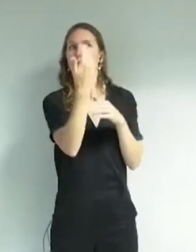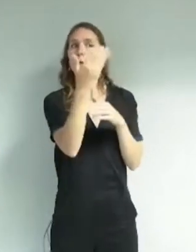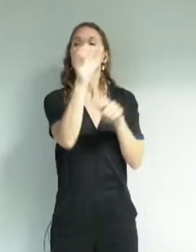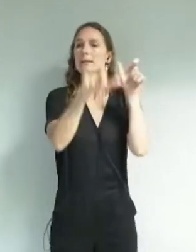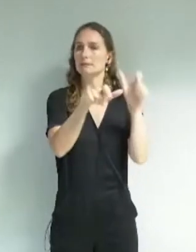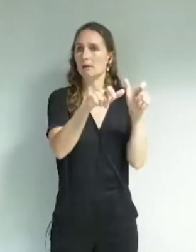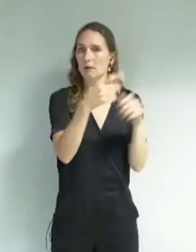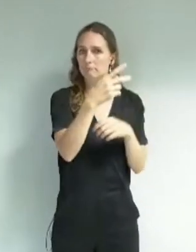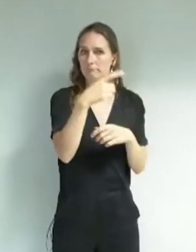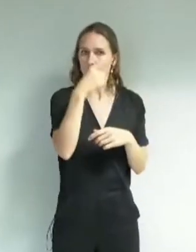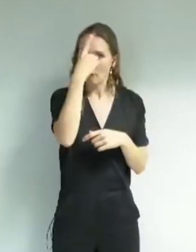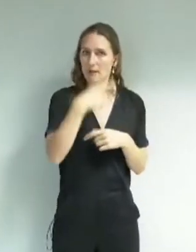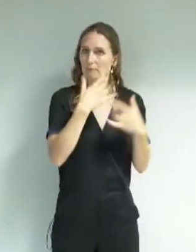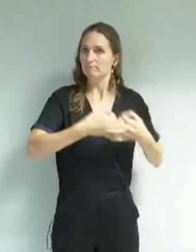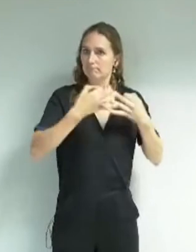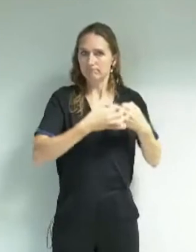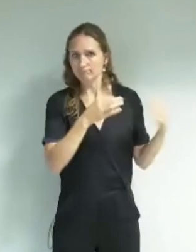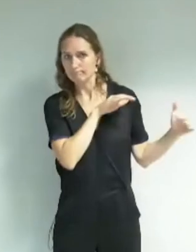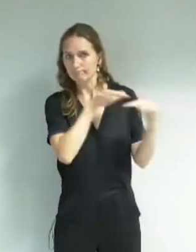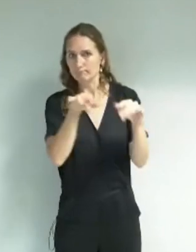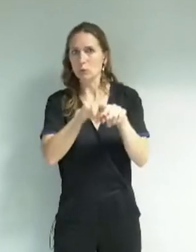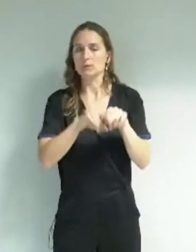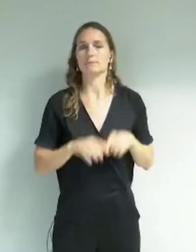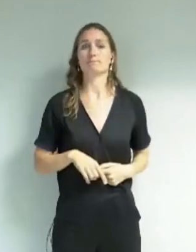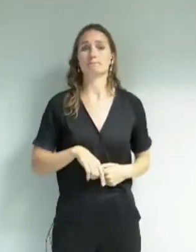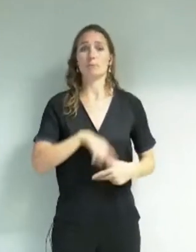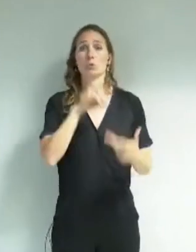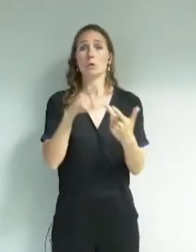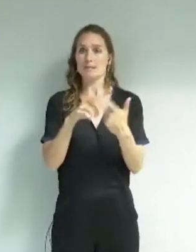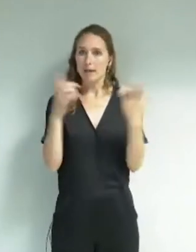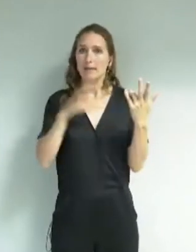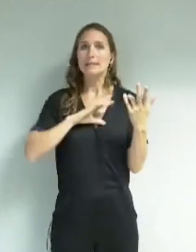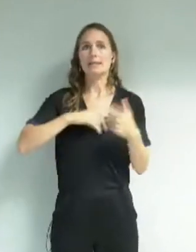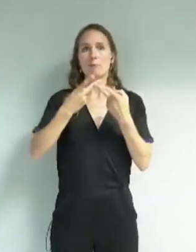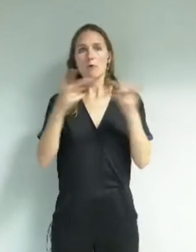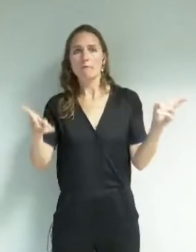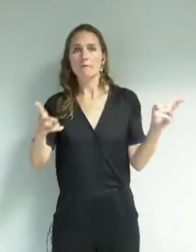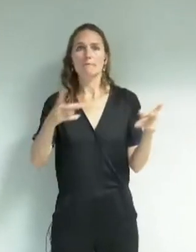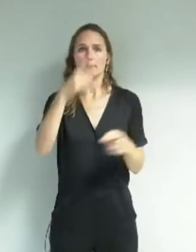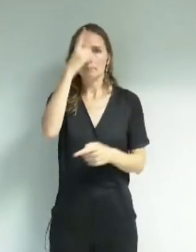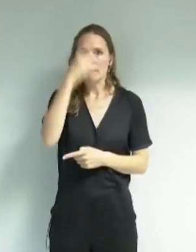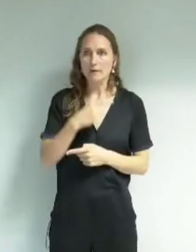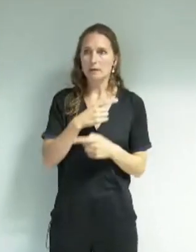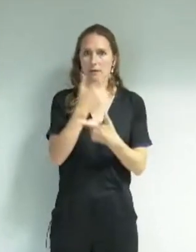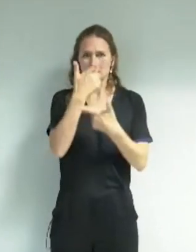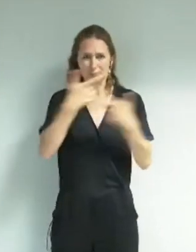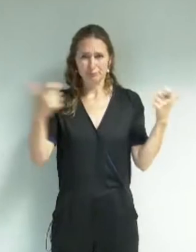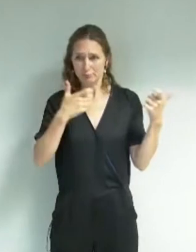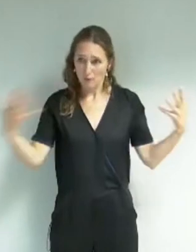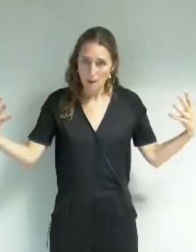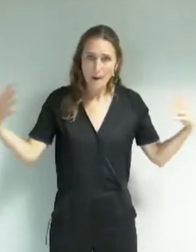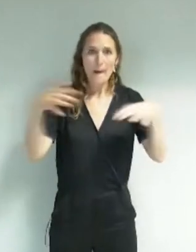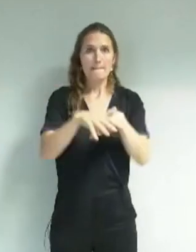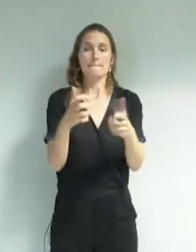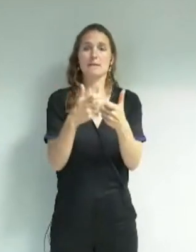rencontres intergénérationnelles, notamment dans les bibliothèques, c'est-à-dire mélanger tous les publics, ne pas cibler qu'un public sur un horaire donné,